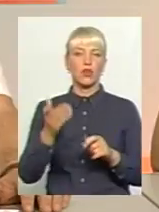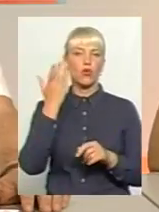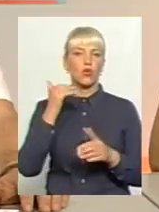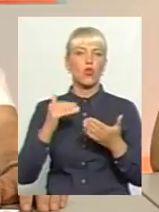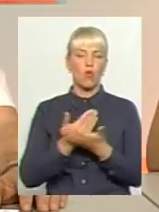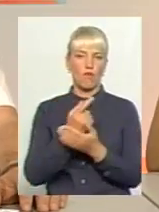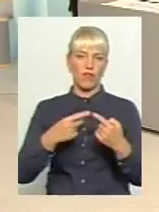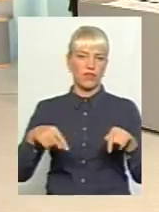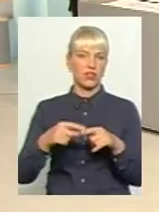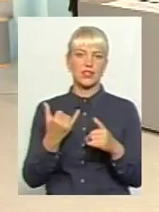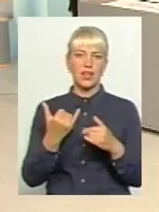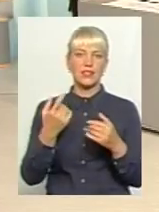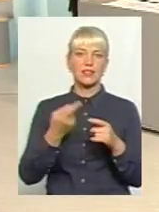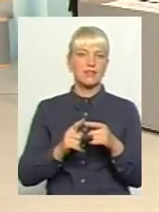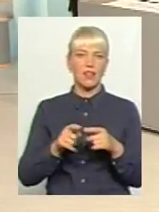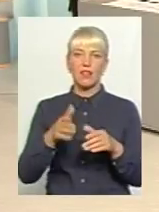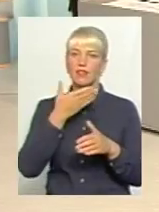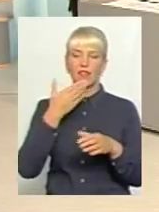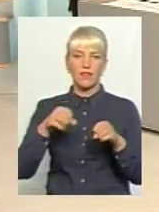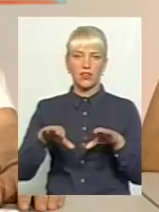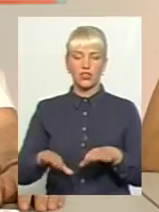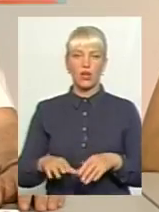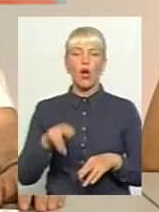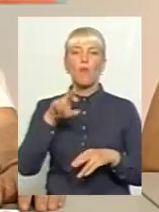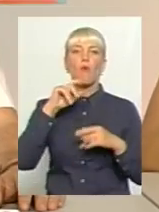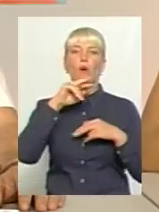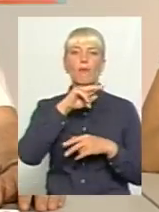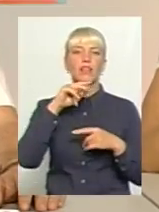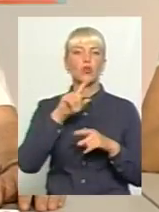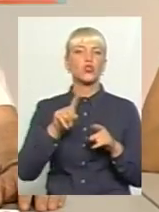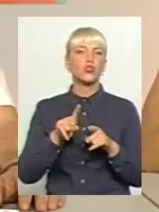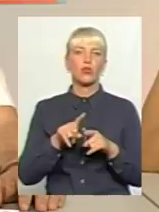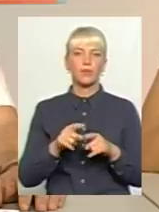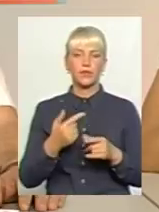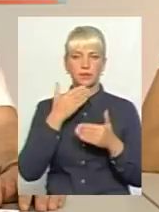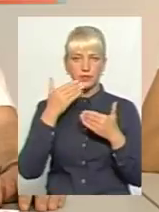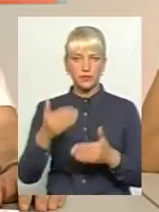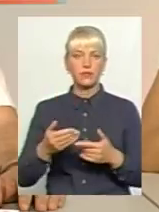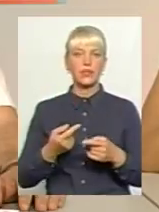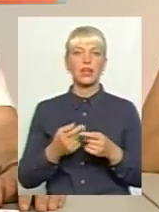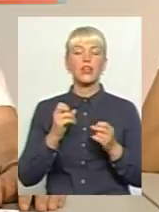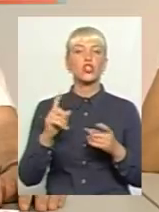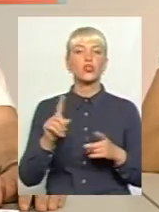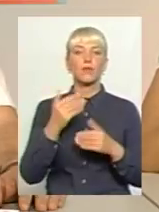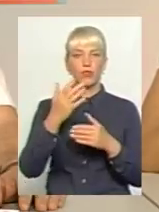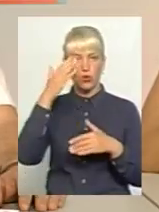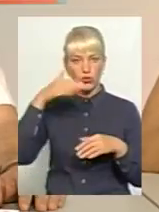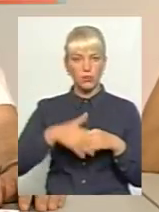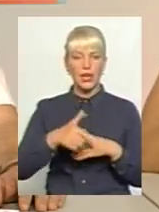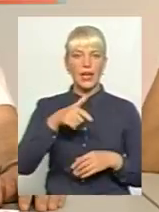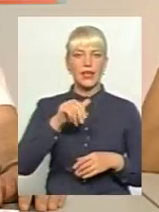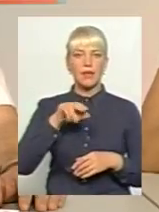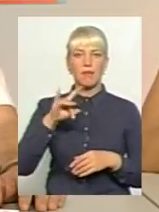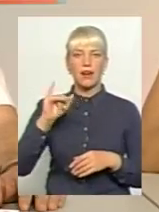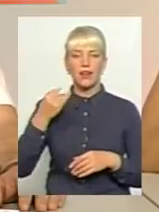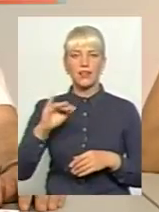вирішується. По медикаментозному вирішенню питання, яка ситуація? Ну, дивіться, саме так, щоб ви розуміли всю картину, якби гіпарін, який необхідний